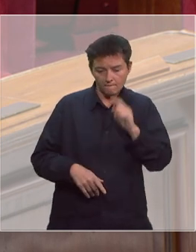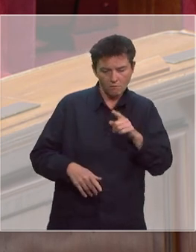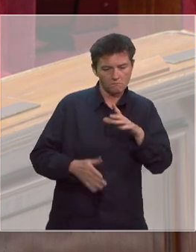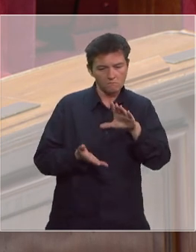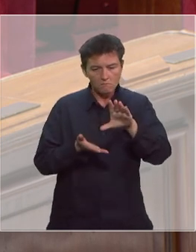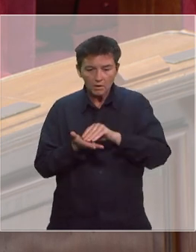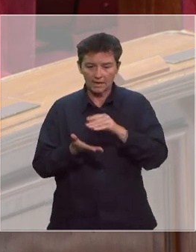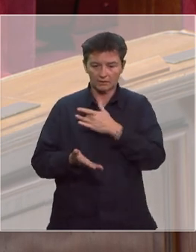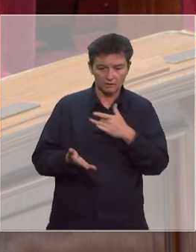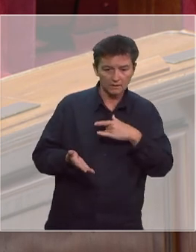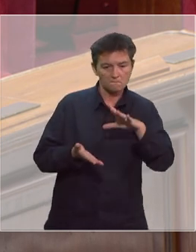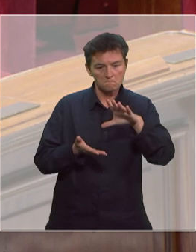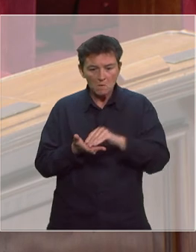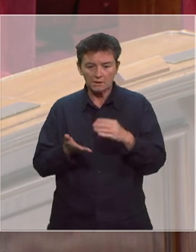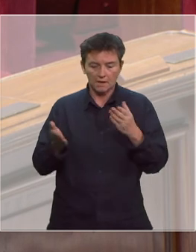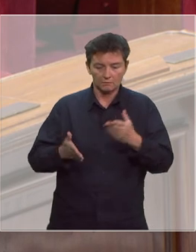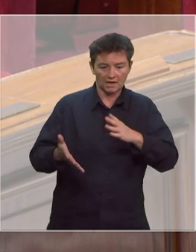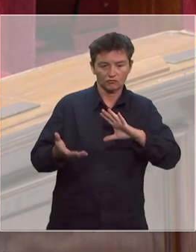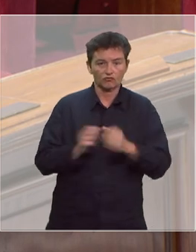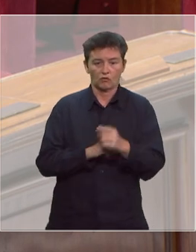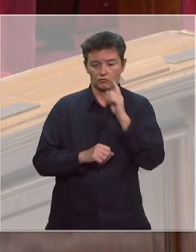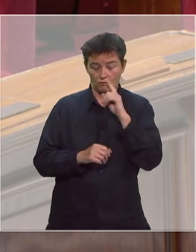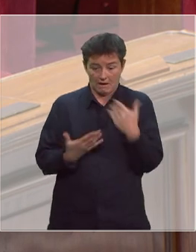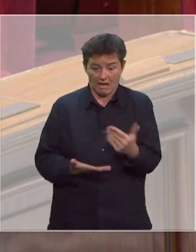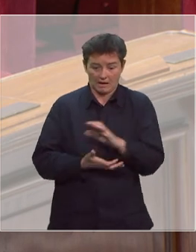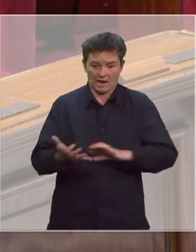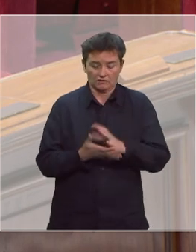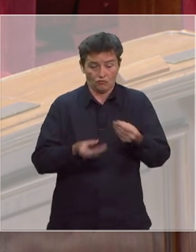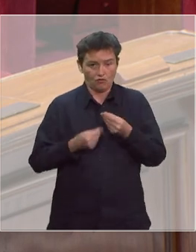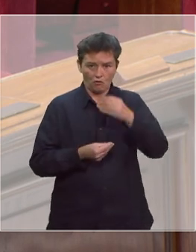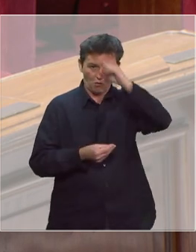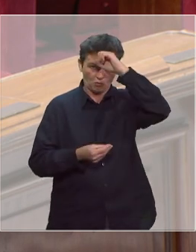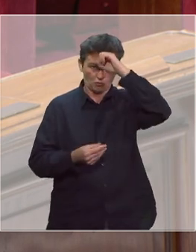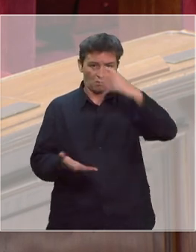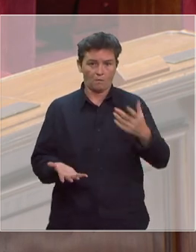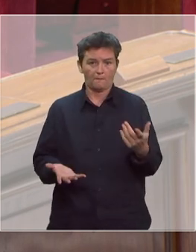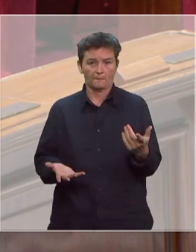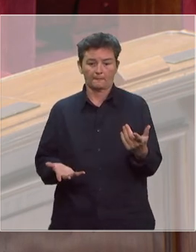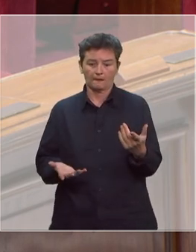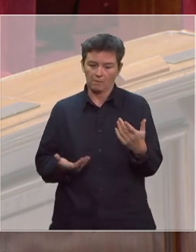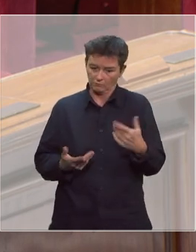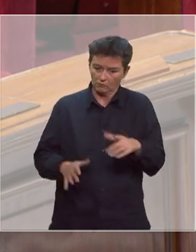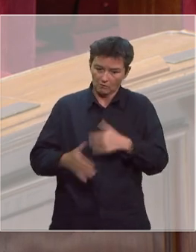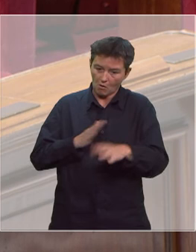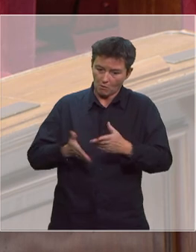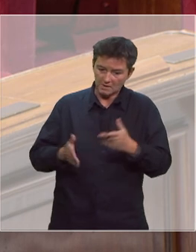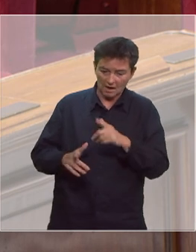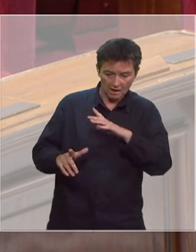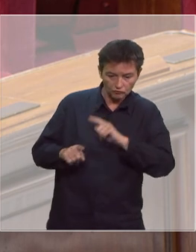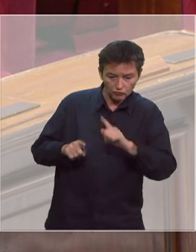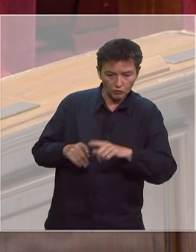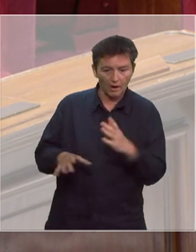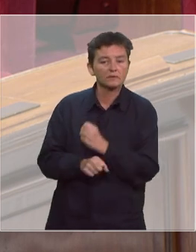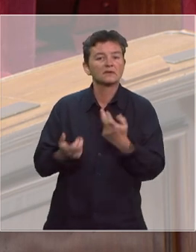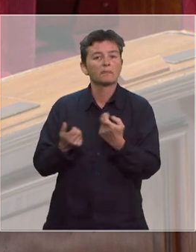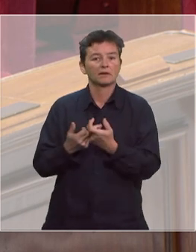pour tenir compte de ce que cette crise sanitaire nous enseigne avec ce qu'elle a d'incroyablement réussi pour l'hôpital comme cette augmentation